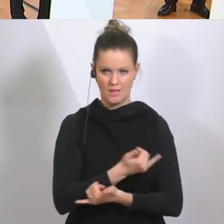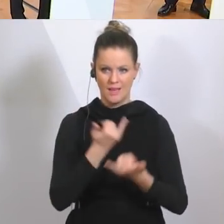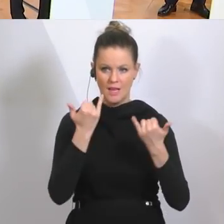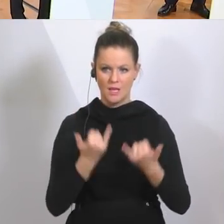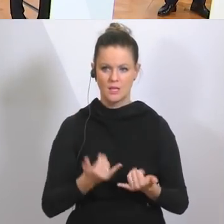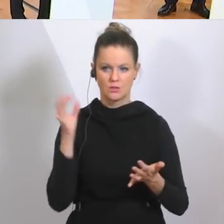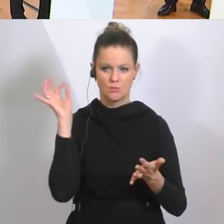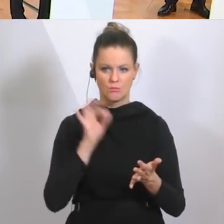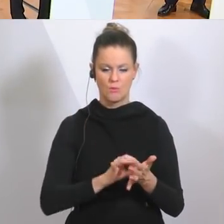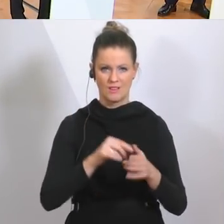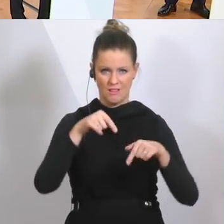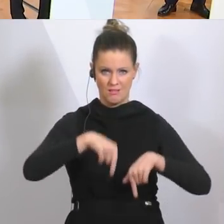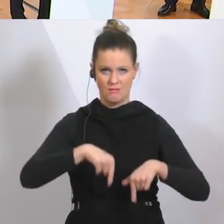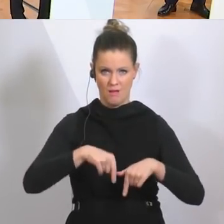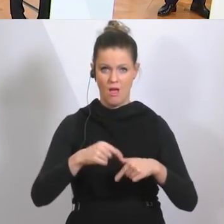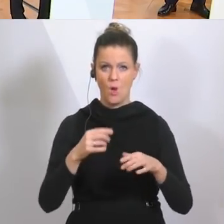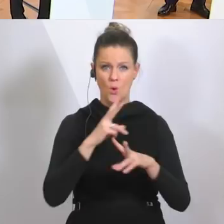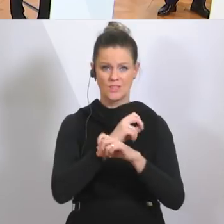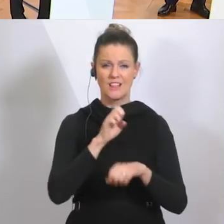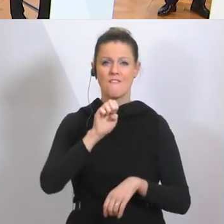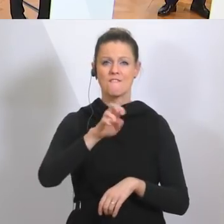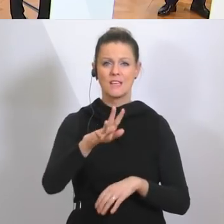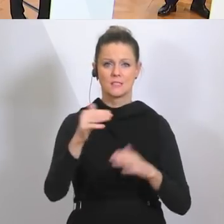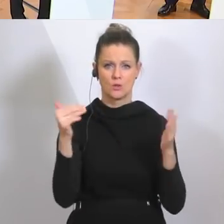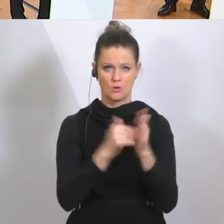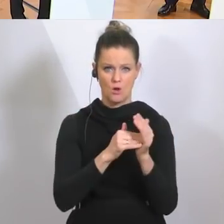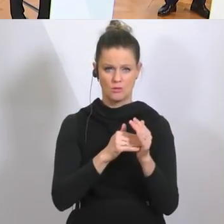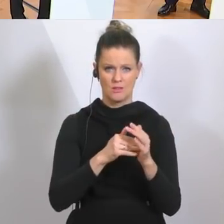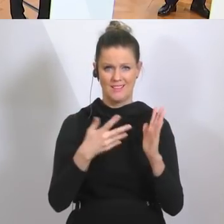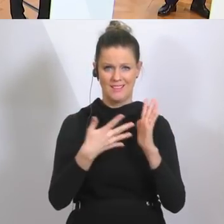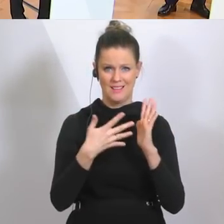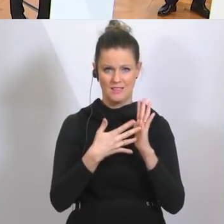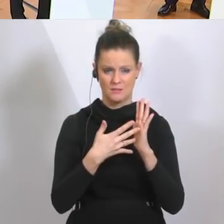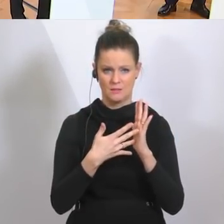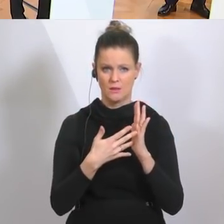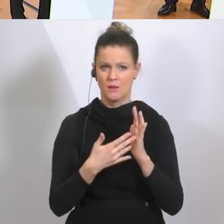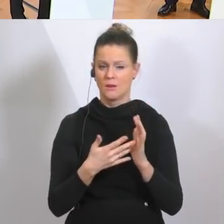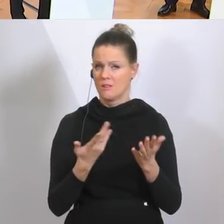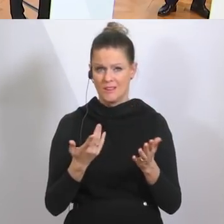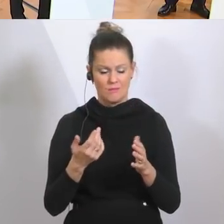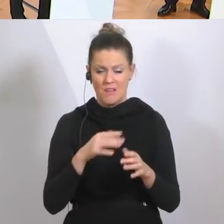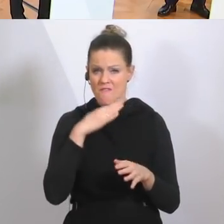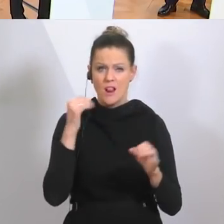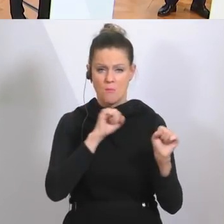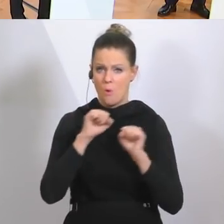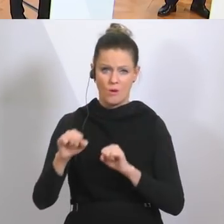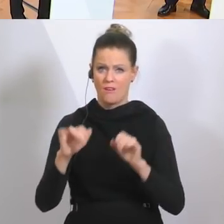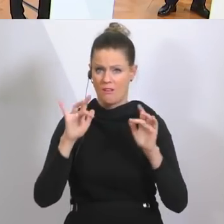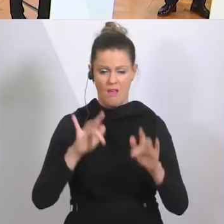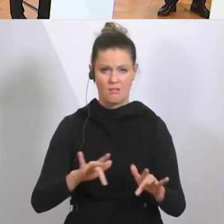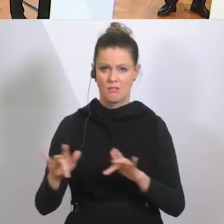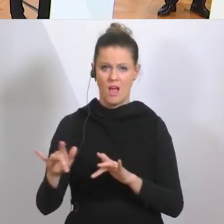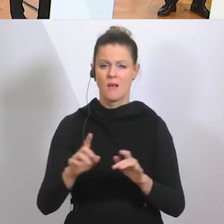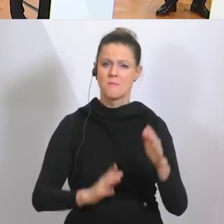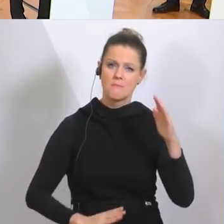14.000 Tests in Österreich, haben täglich im Augenblick rund 2.000 Tests, haben Kapazitäten derzeit für 30.000